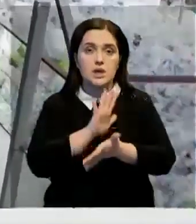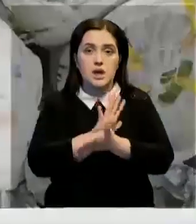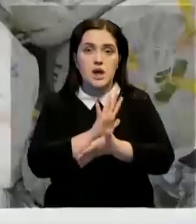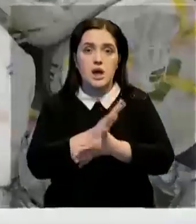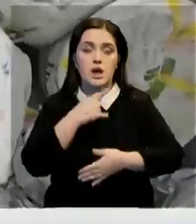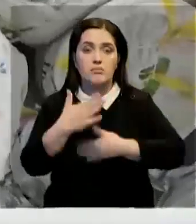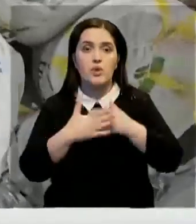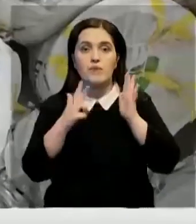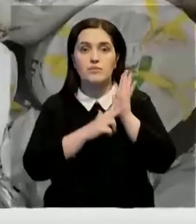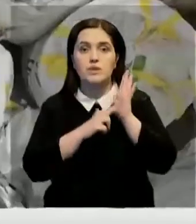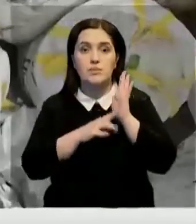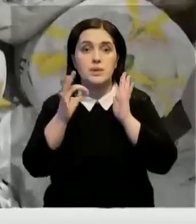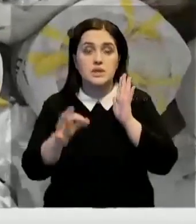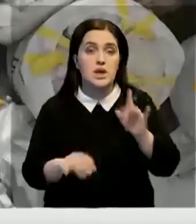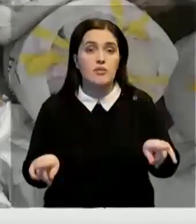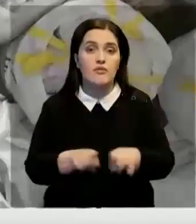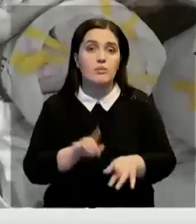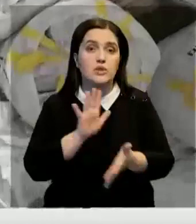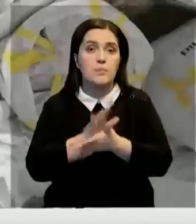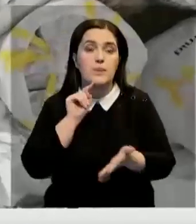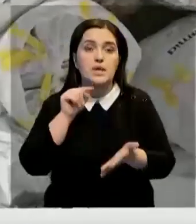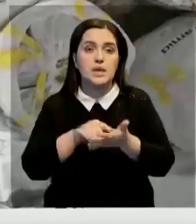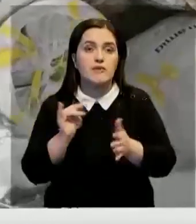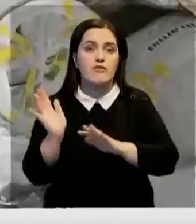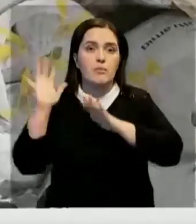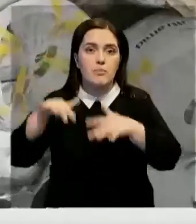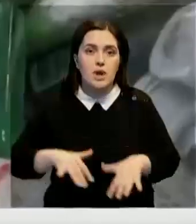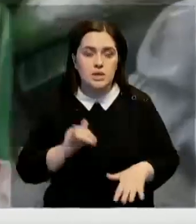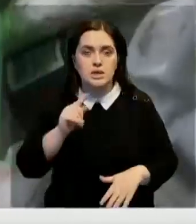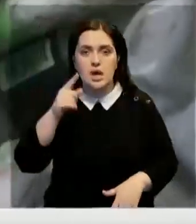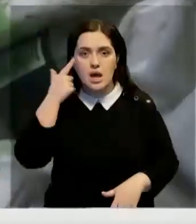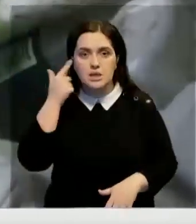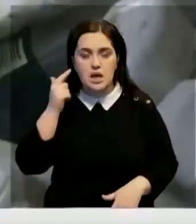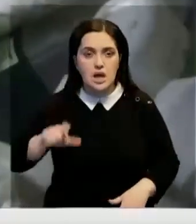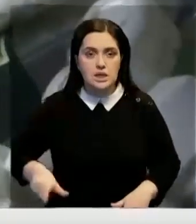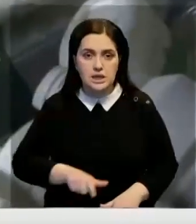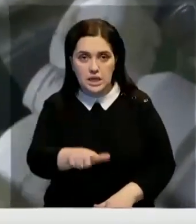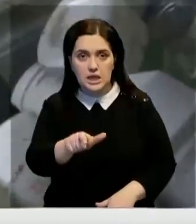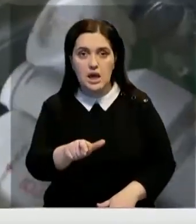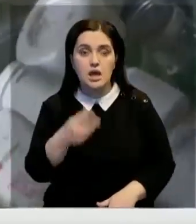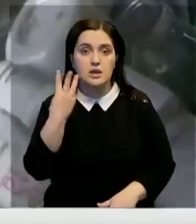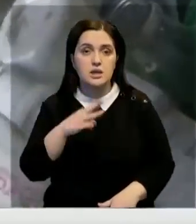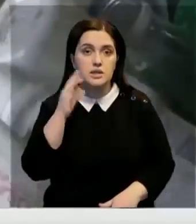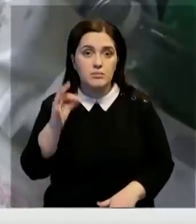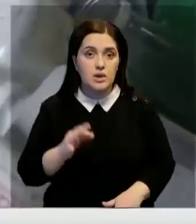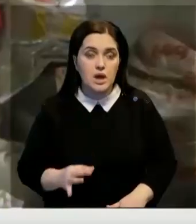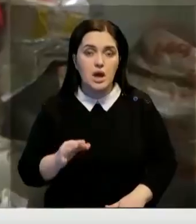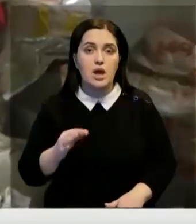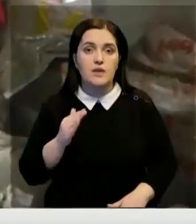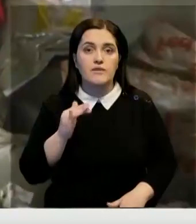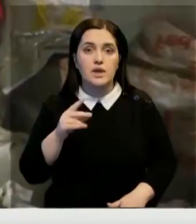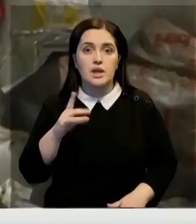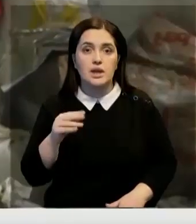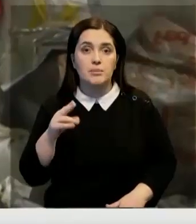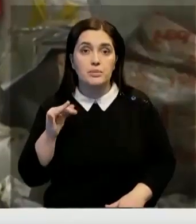загрязнений. Отмечу, 80% такого мусора попадает в моря из азиатских рек. Третье этого объема приходится на